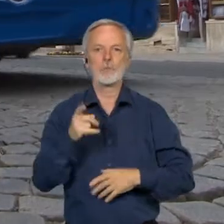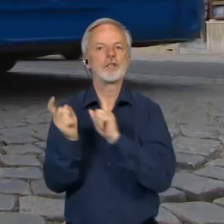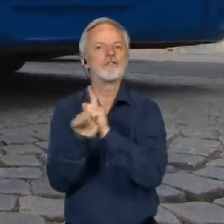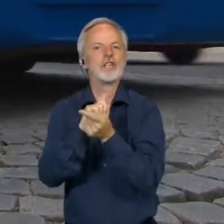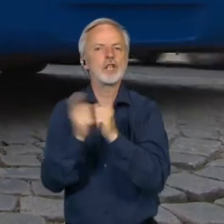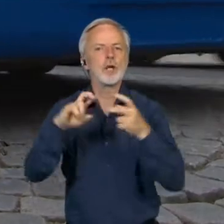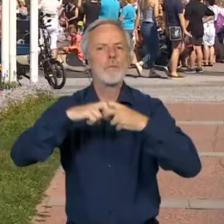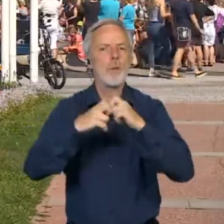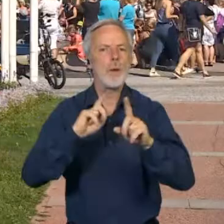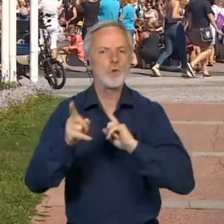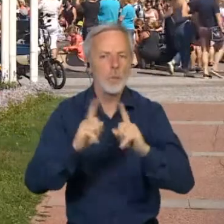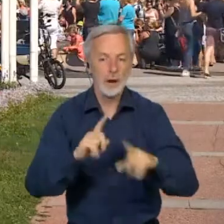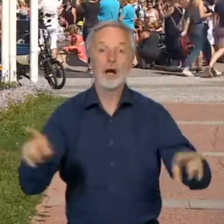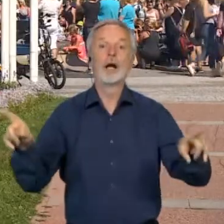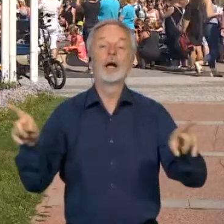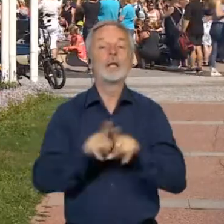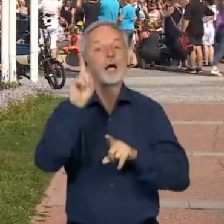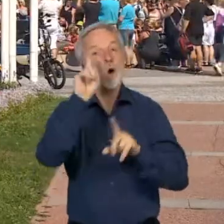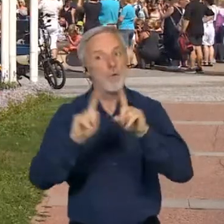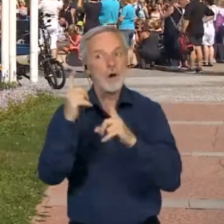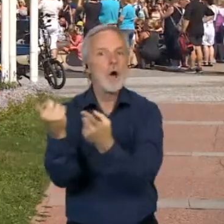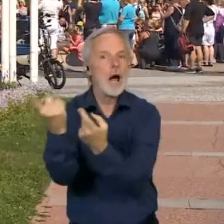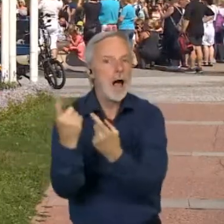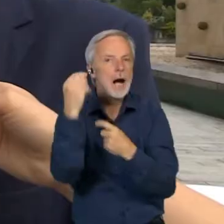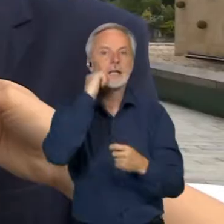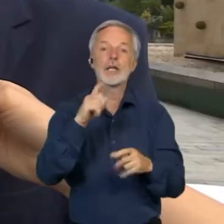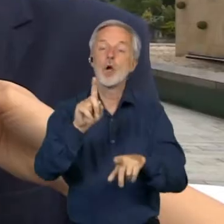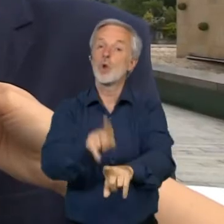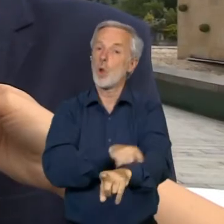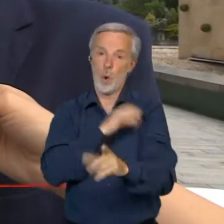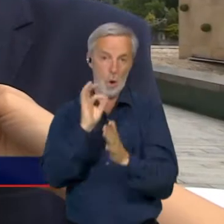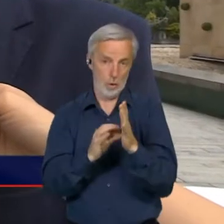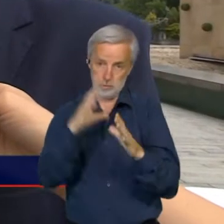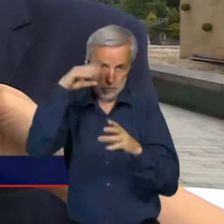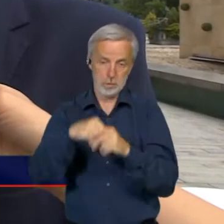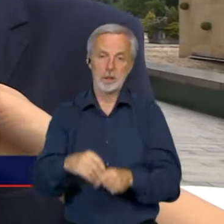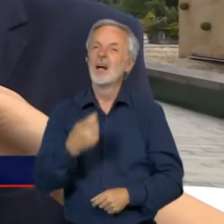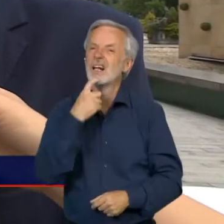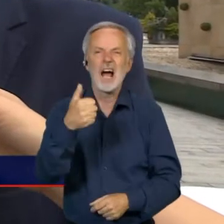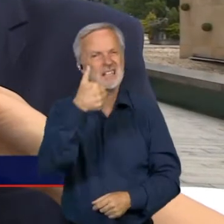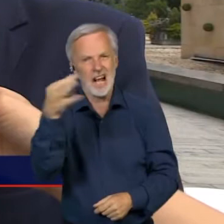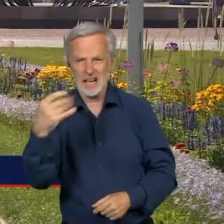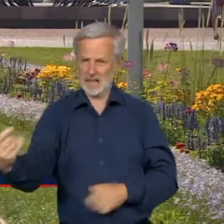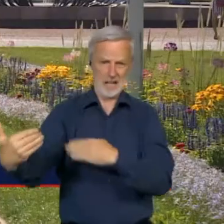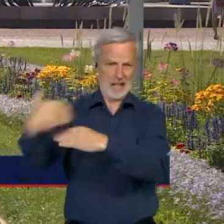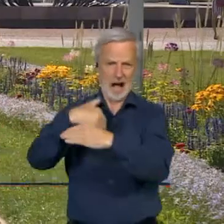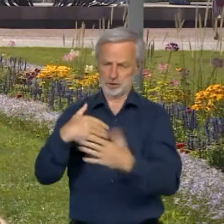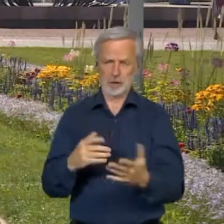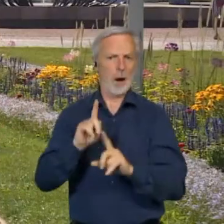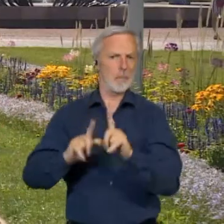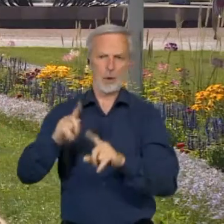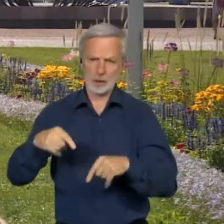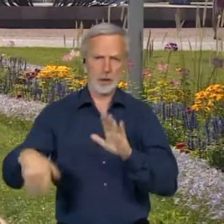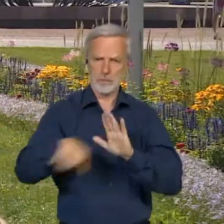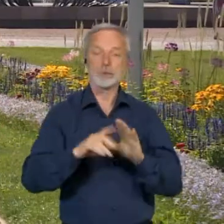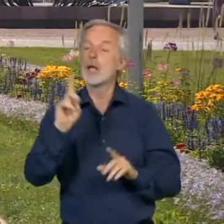Zároveň plánuje vedení města lákat hosty na dlouhodobé pobyty. Rozhodně nechceme podporovat jednodenní turistiku, ale ten lázeňský prožitek